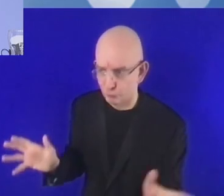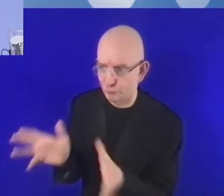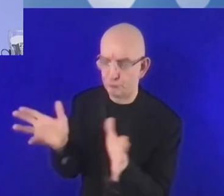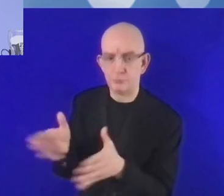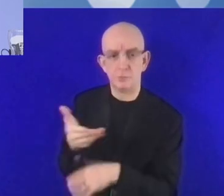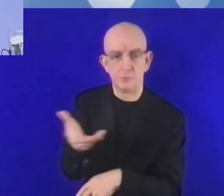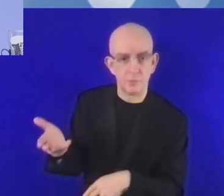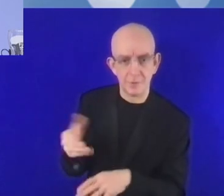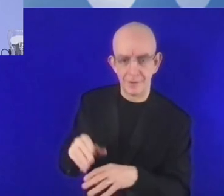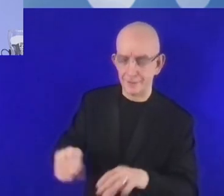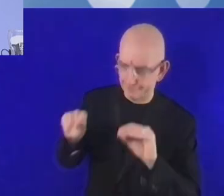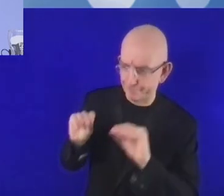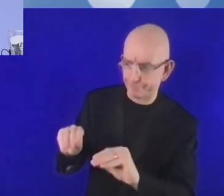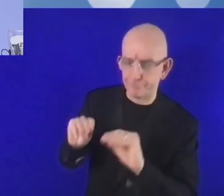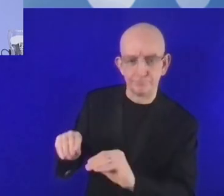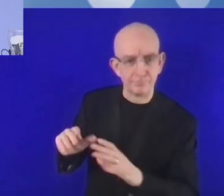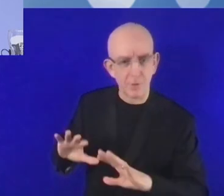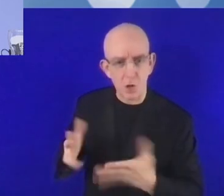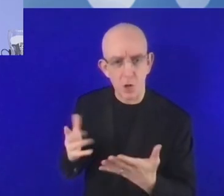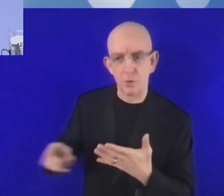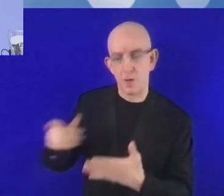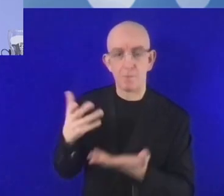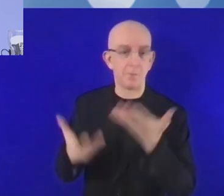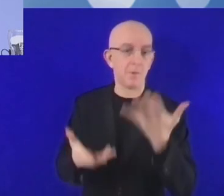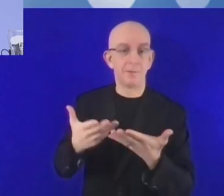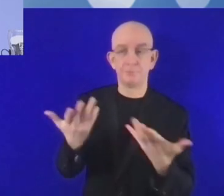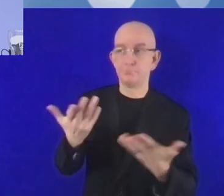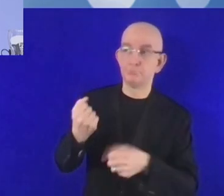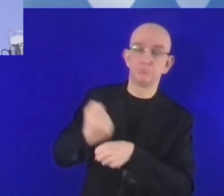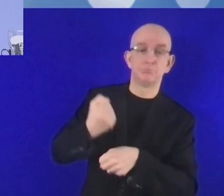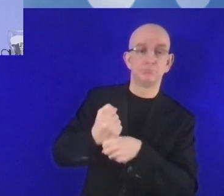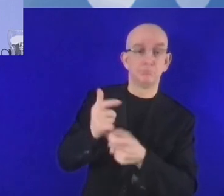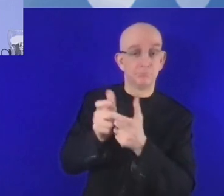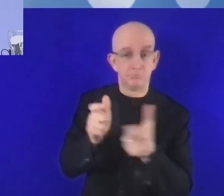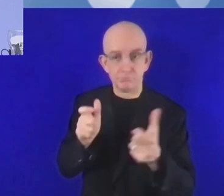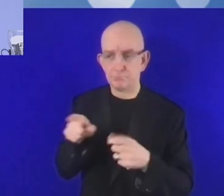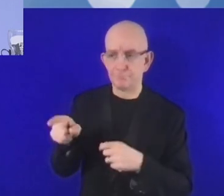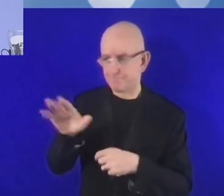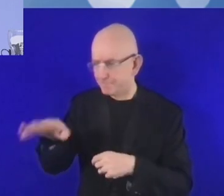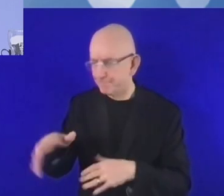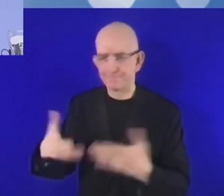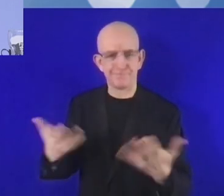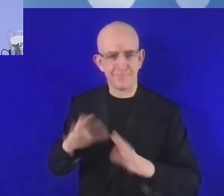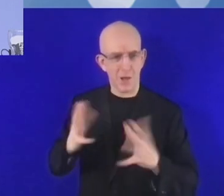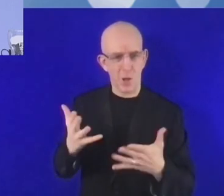أن نوفر تهيئة وتدريب.